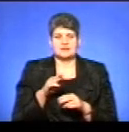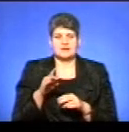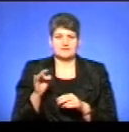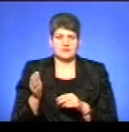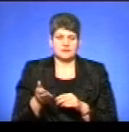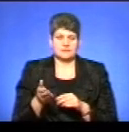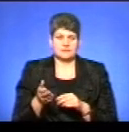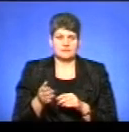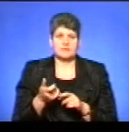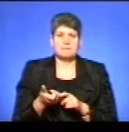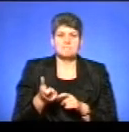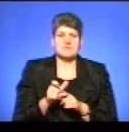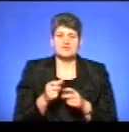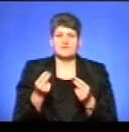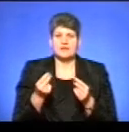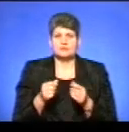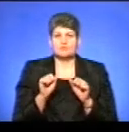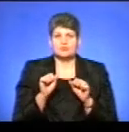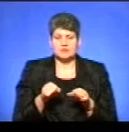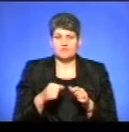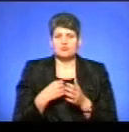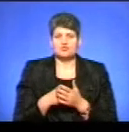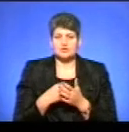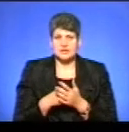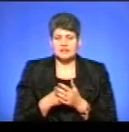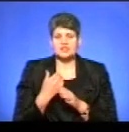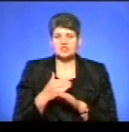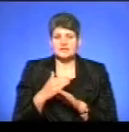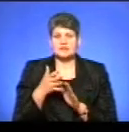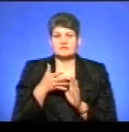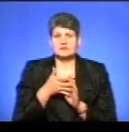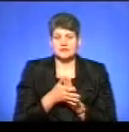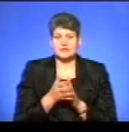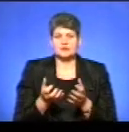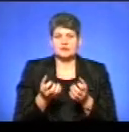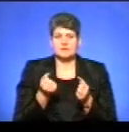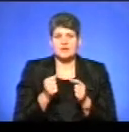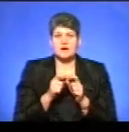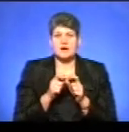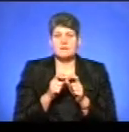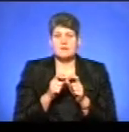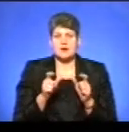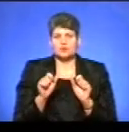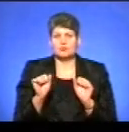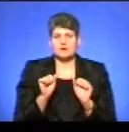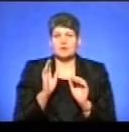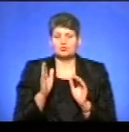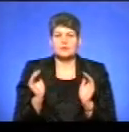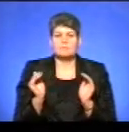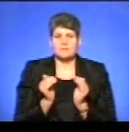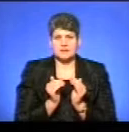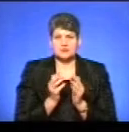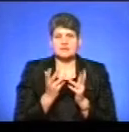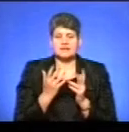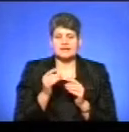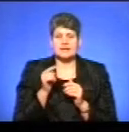Так, при більшій фінансовій спроможності бюджету частка видатків на утримання апарату управління буде меншою, оскільки